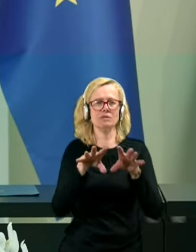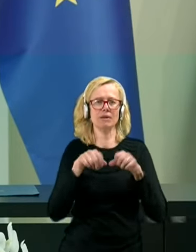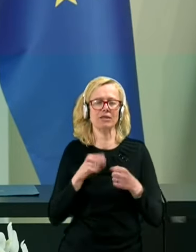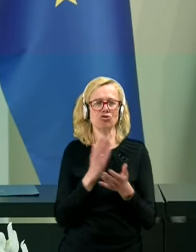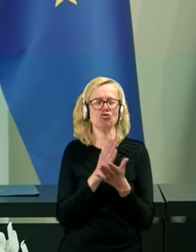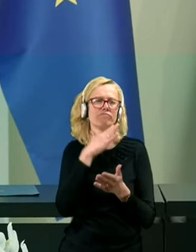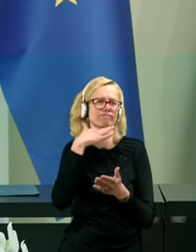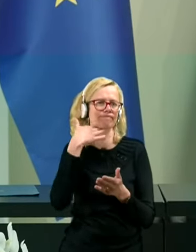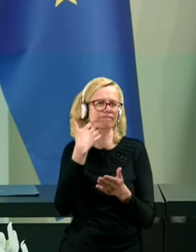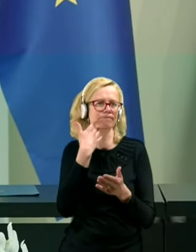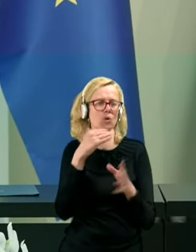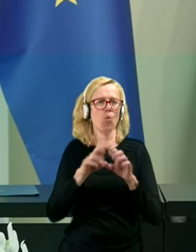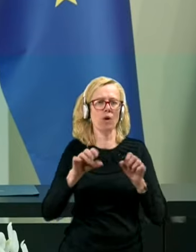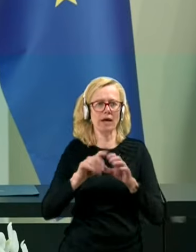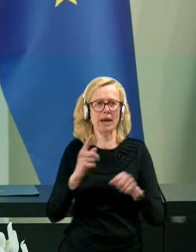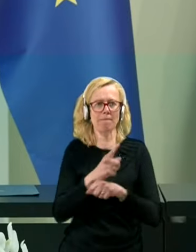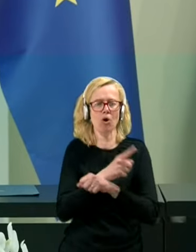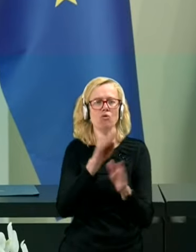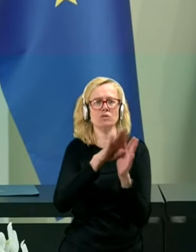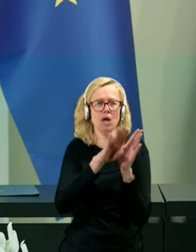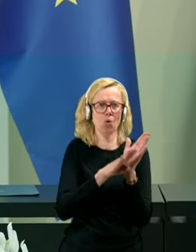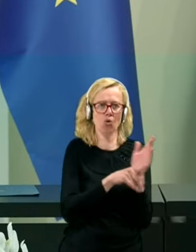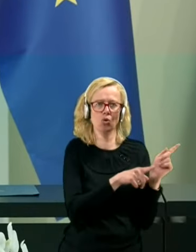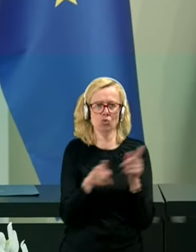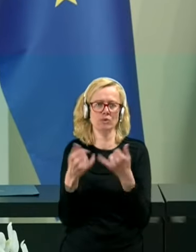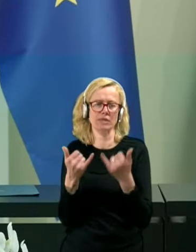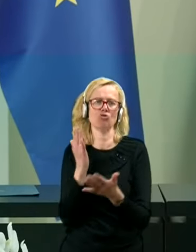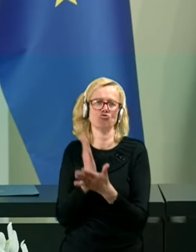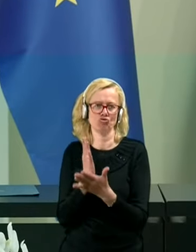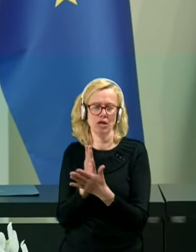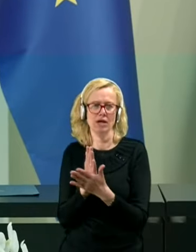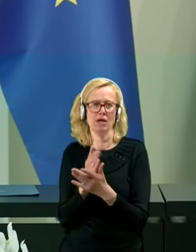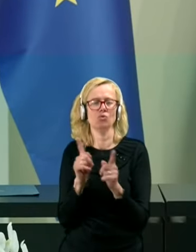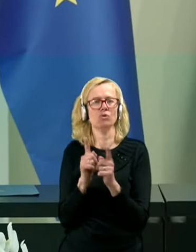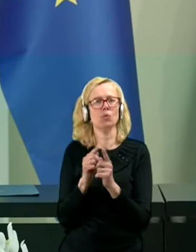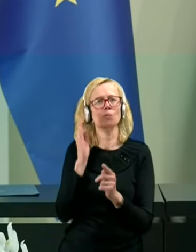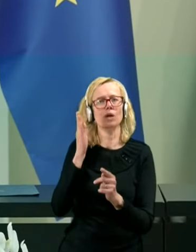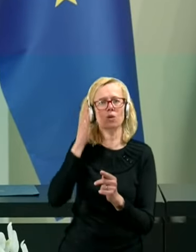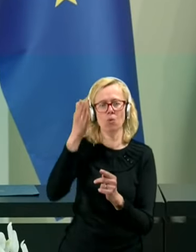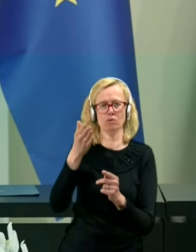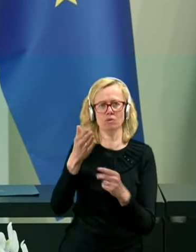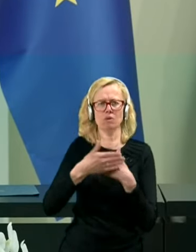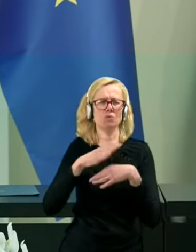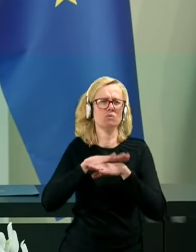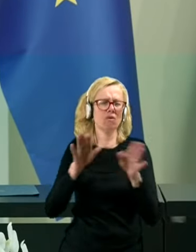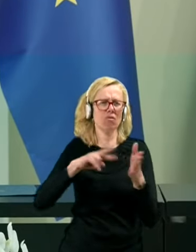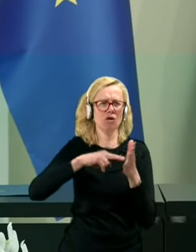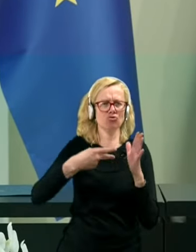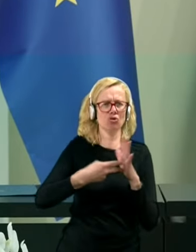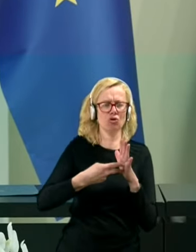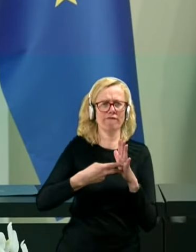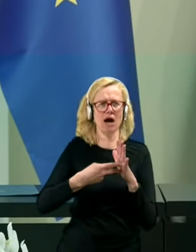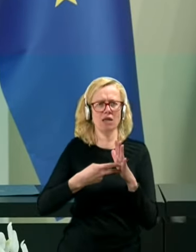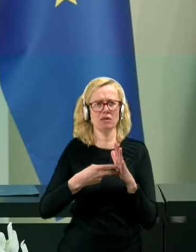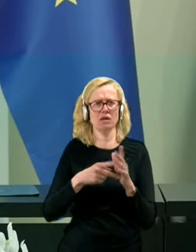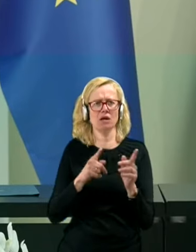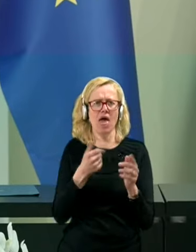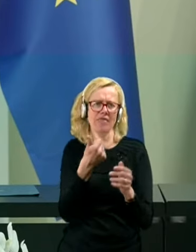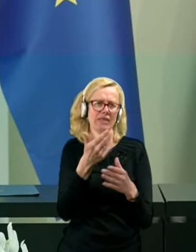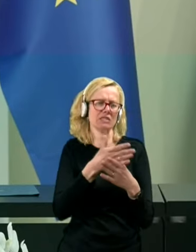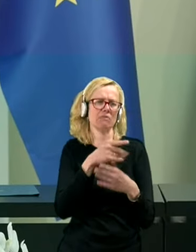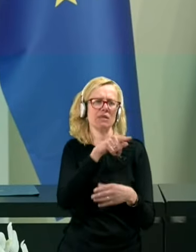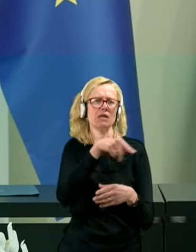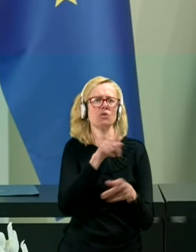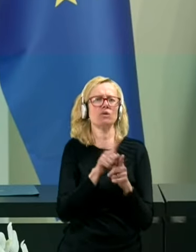že doslej. Tudi v prihodnje, pri vseh načrtovanjih, eno od teh je recimo